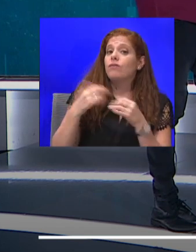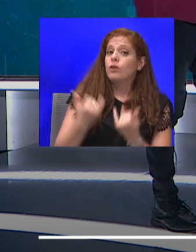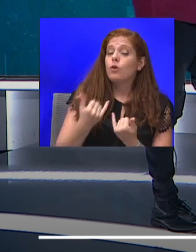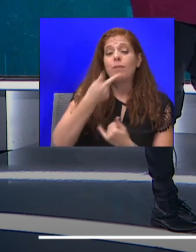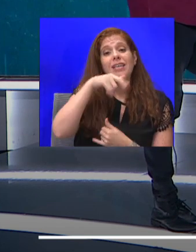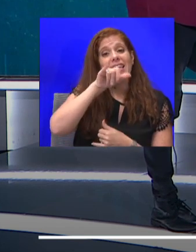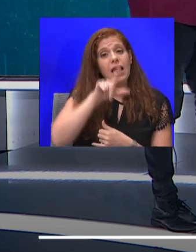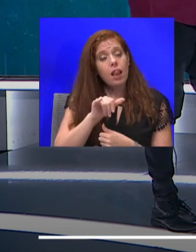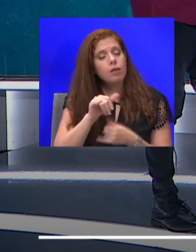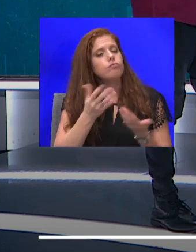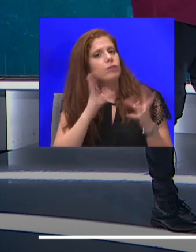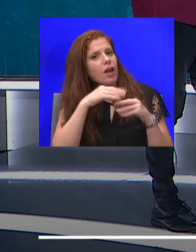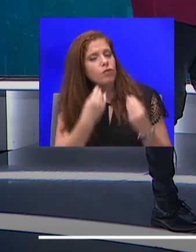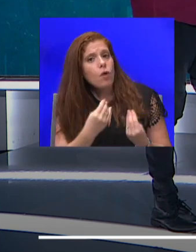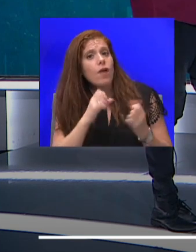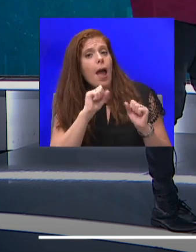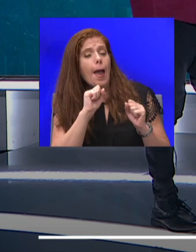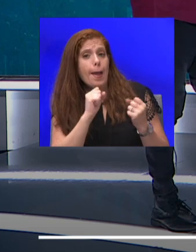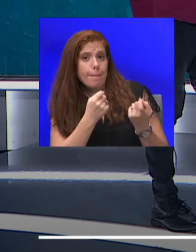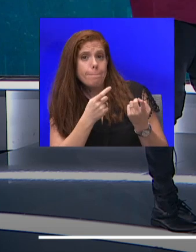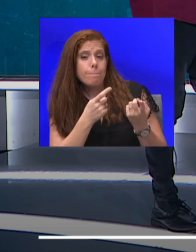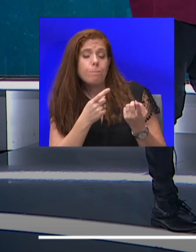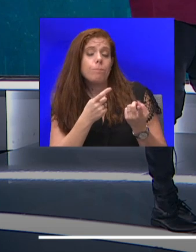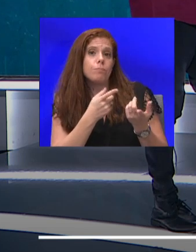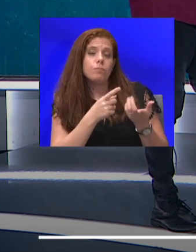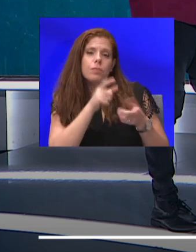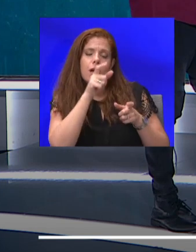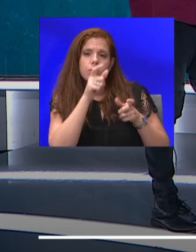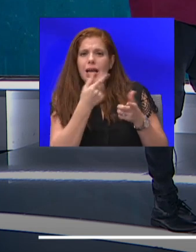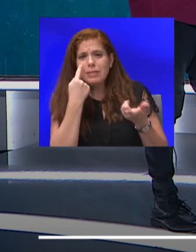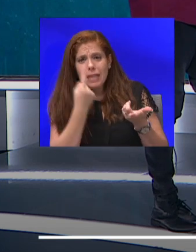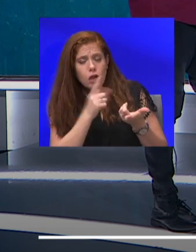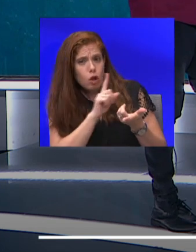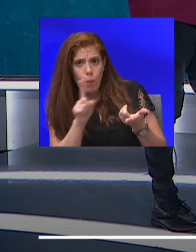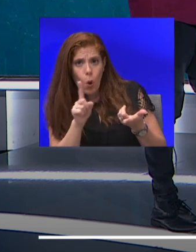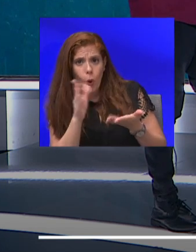האם גורמי המקצוע בעצם... האם זה נראה שהם לא הולכים להחליט? כך זה נראה, לא?